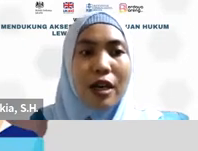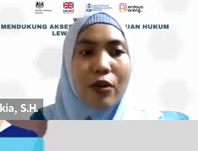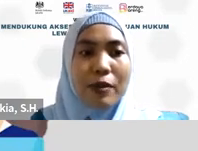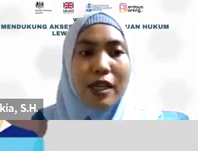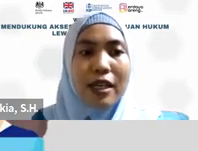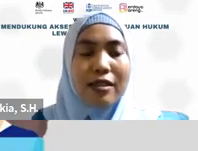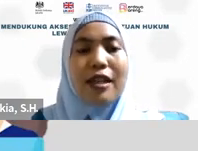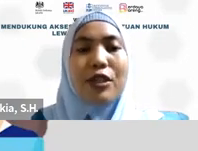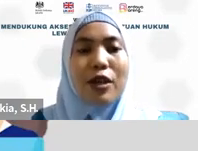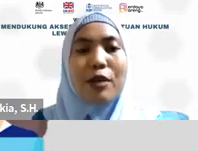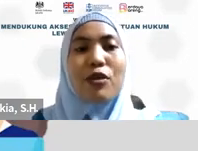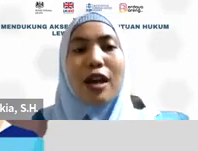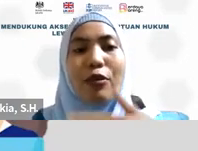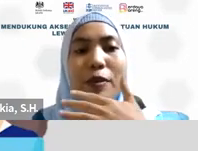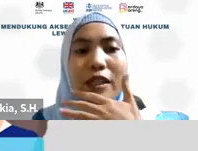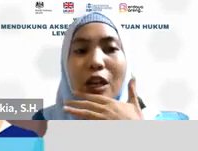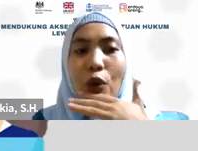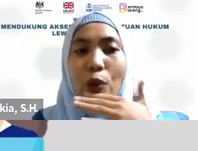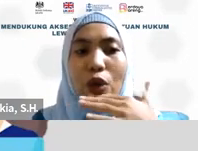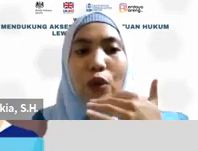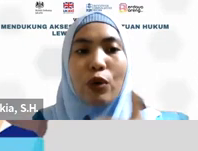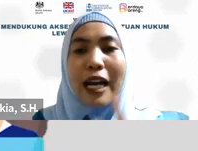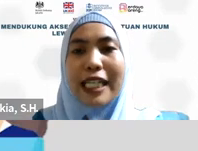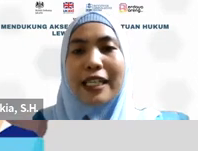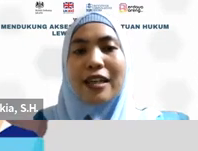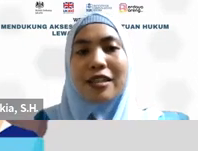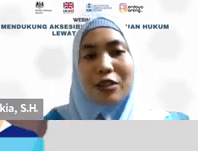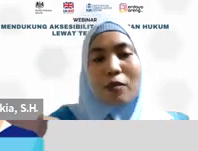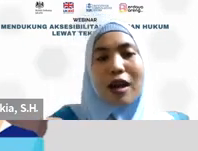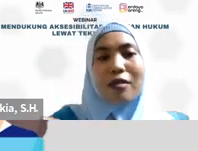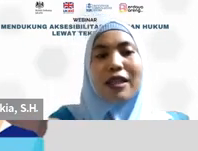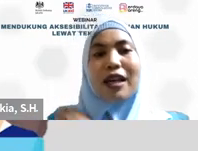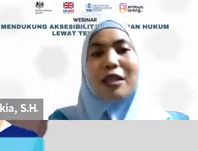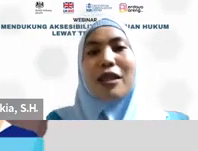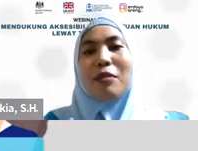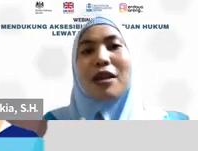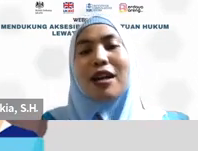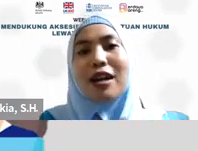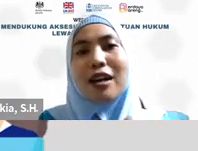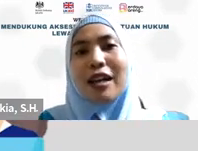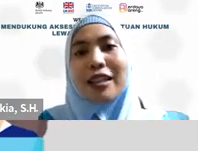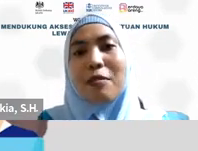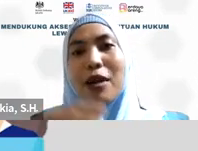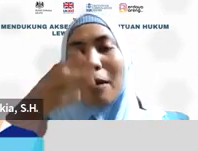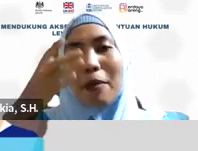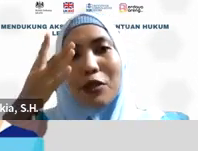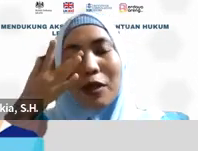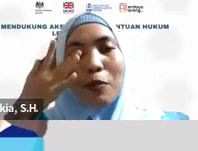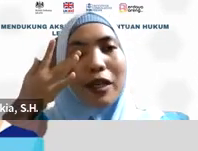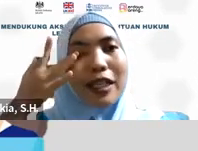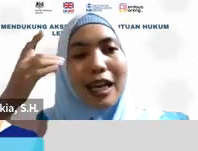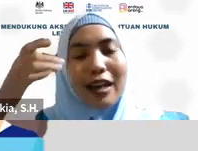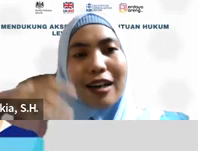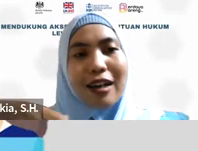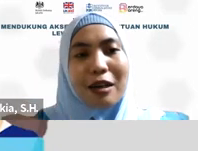ada website. Tadi juga saya buka websitenya LowHoopID dan saya coba minta ke teman-teman letra beberapa. Cuma